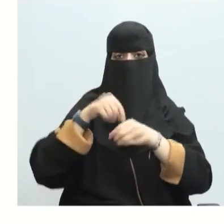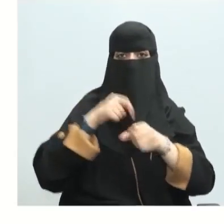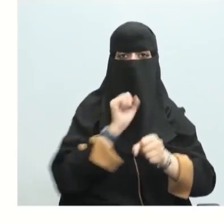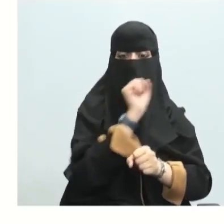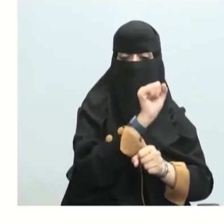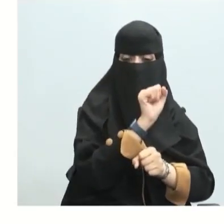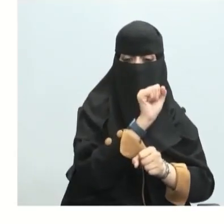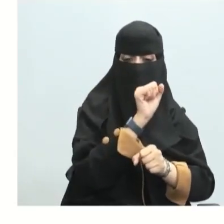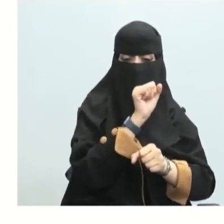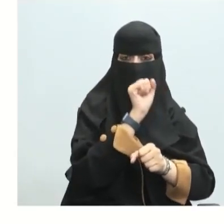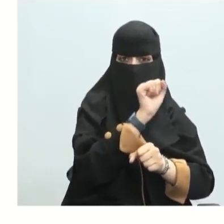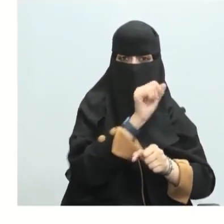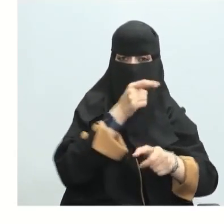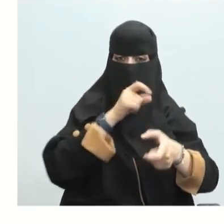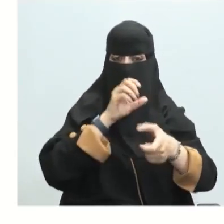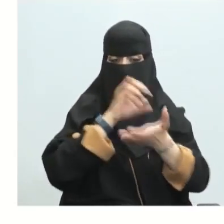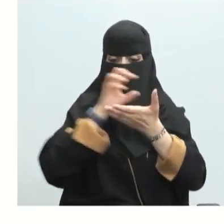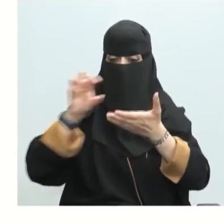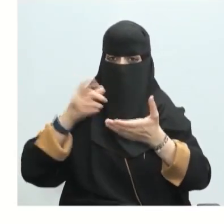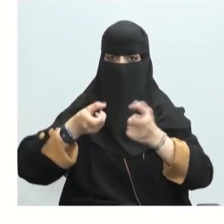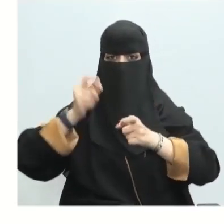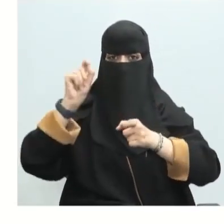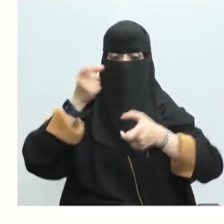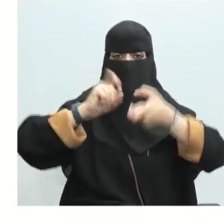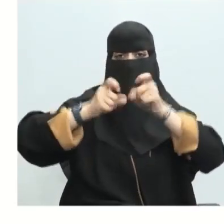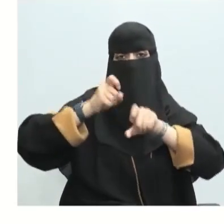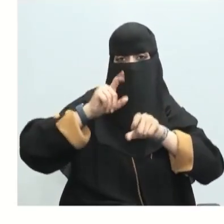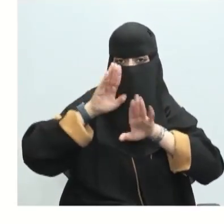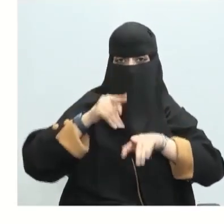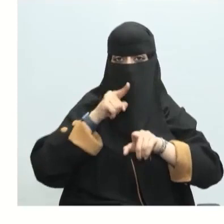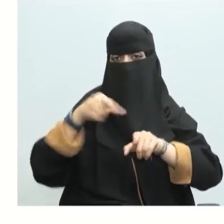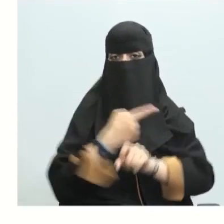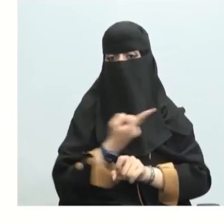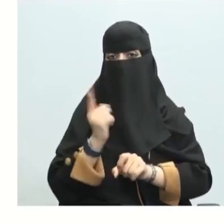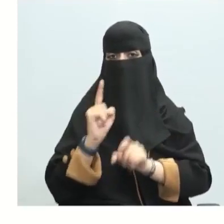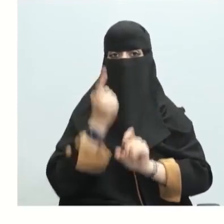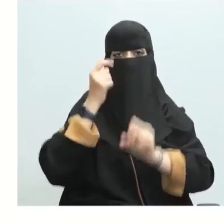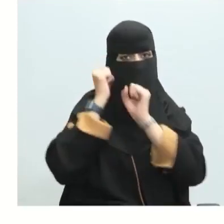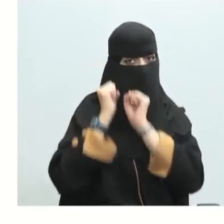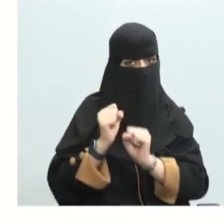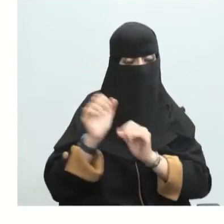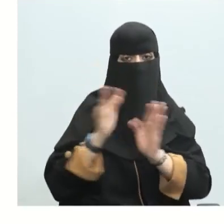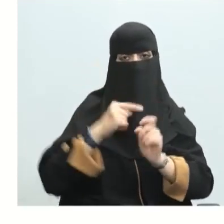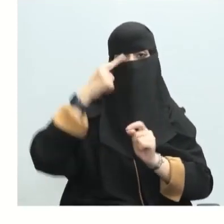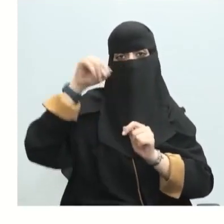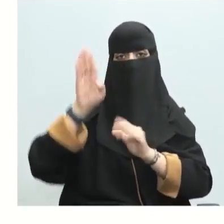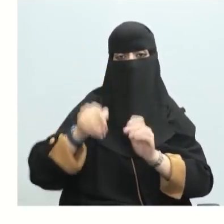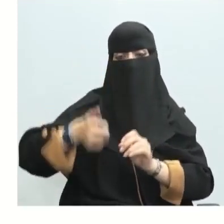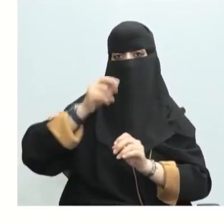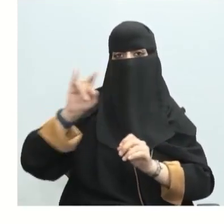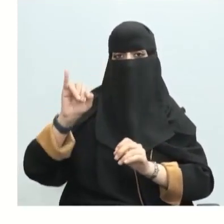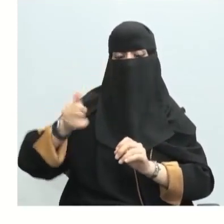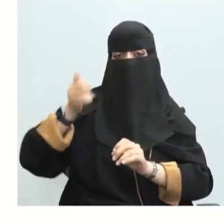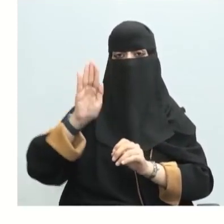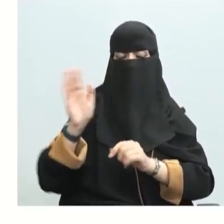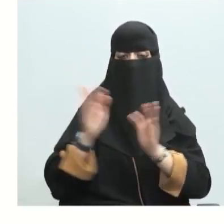موجود في عدة أشكال في خصائصها الحال الفيزيائية لها ستكون واحدة مثلا هنا في الألماس صلب